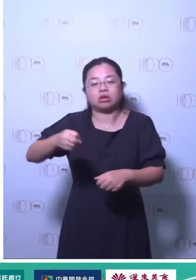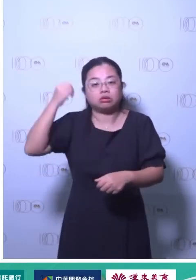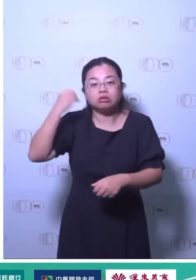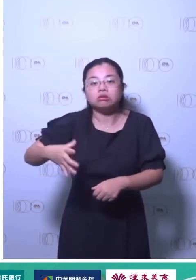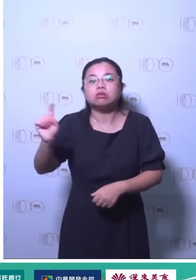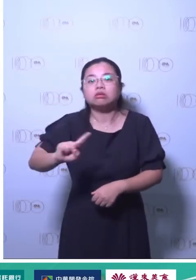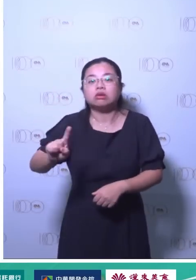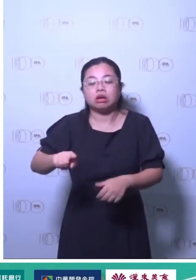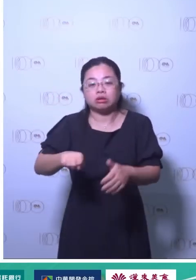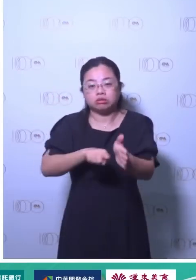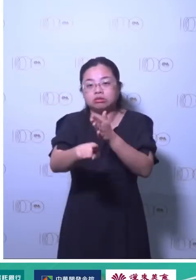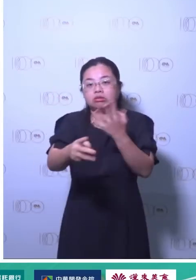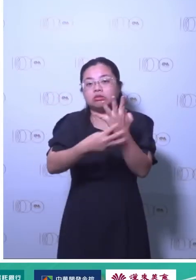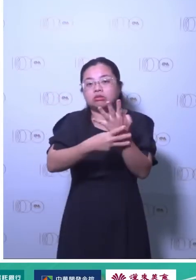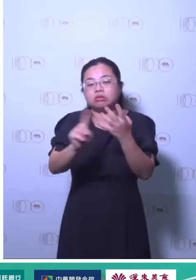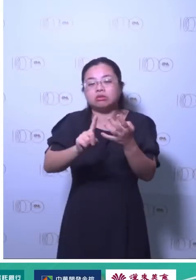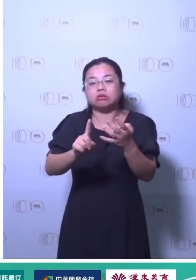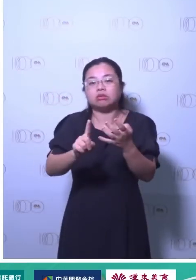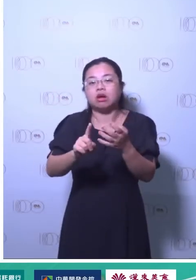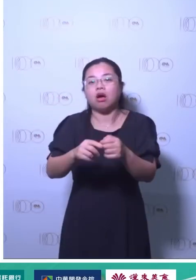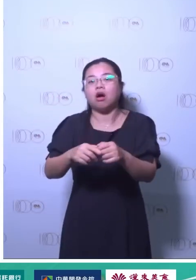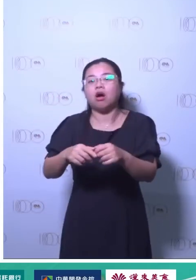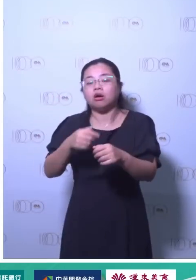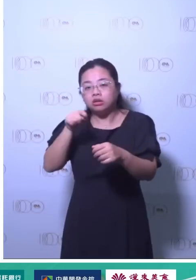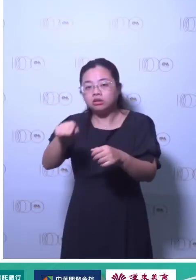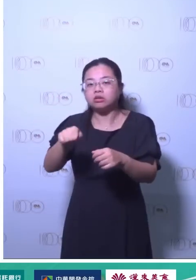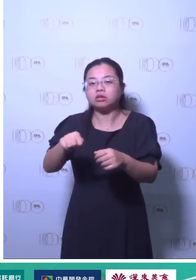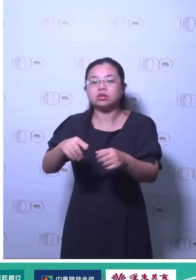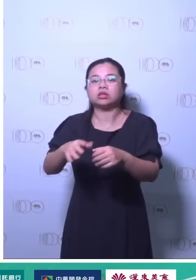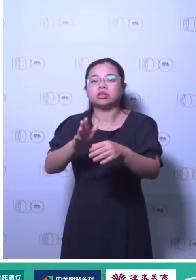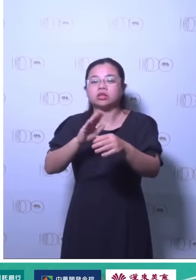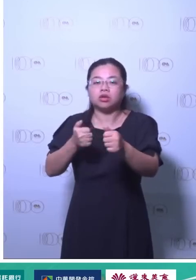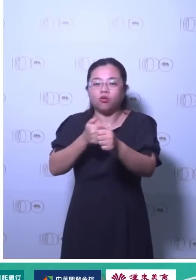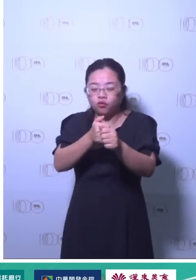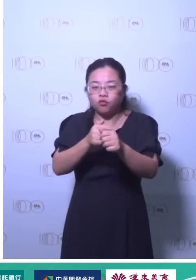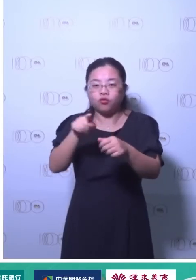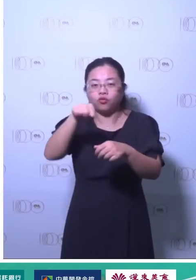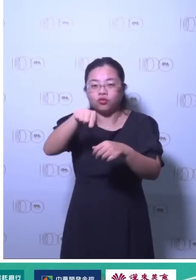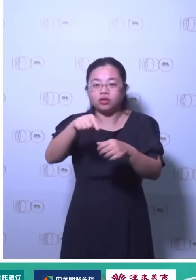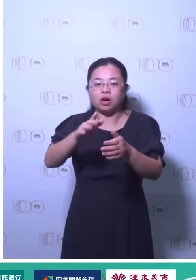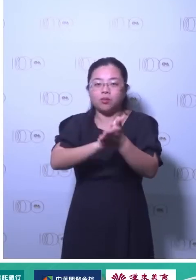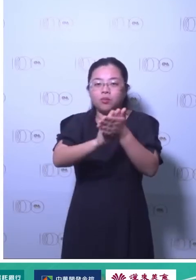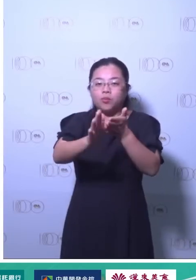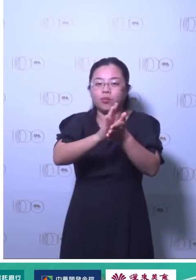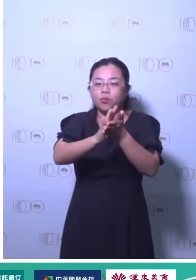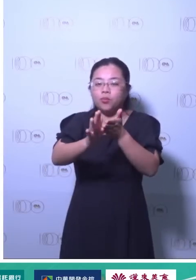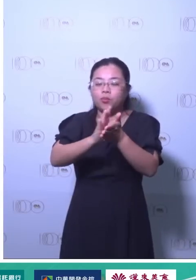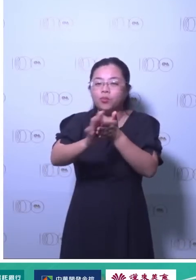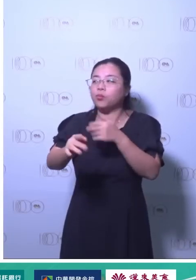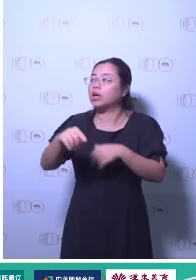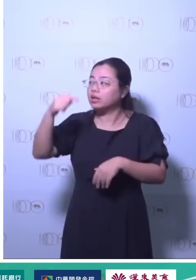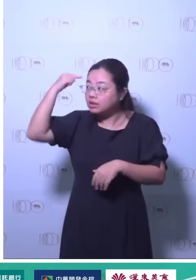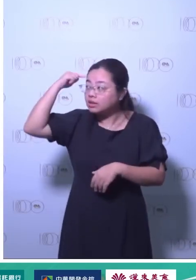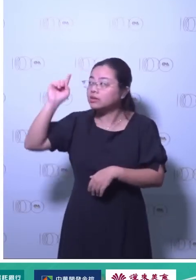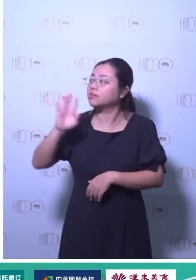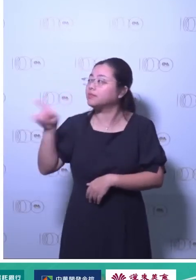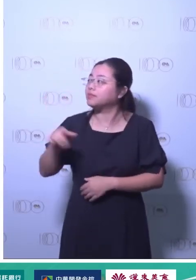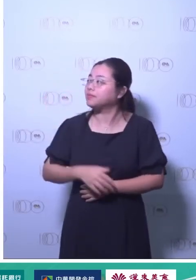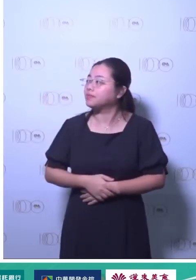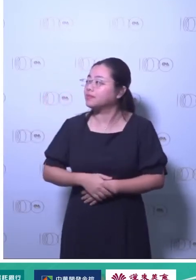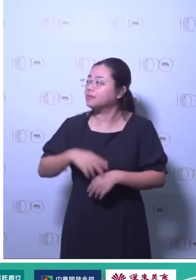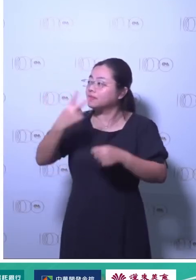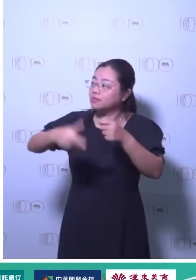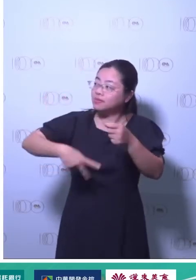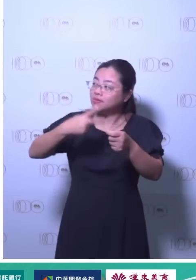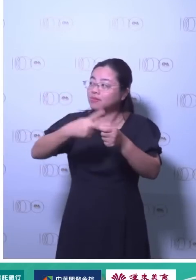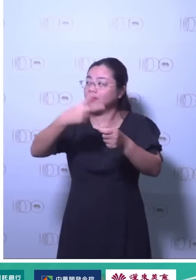可能净灵的你只是少排所以净灵的关键是什么是右边要抓要去抓那抓的技术叫